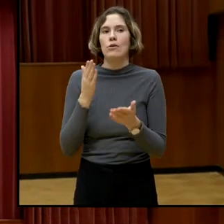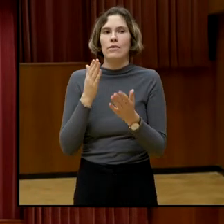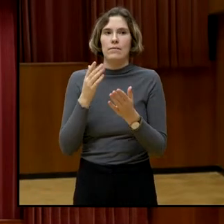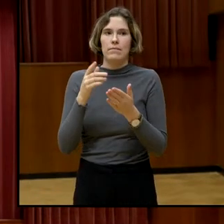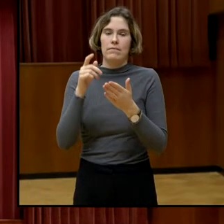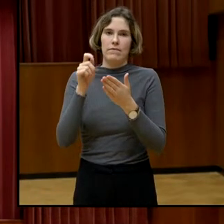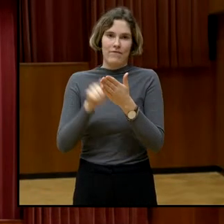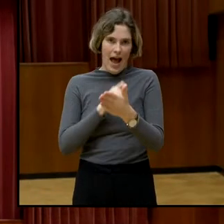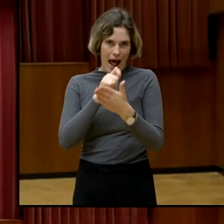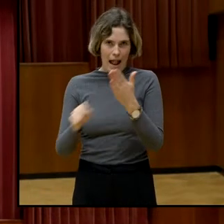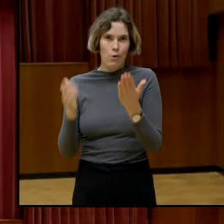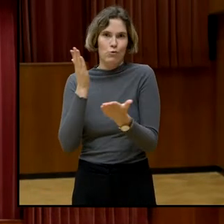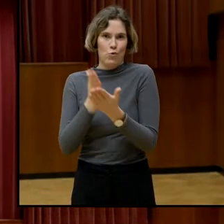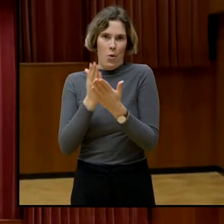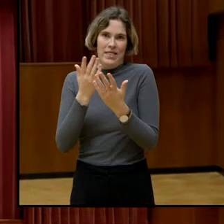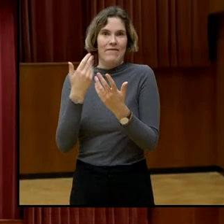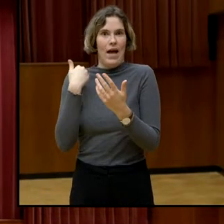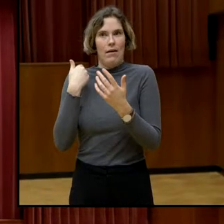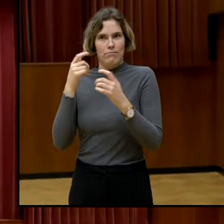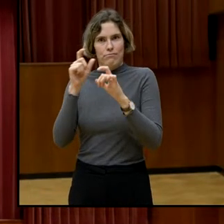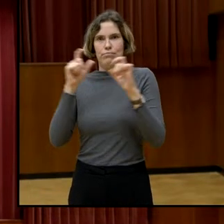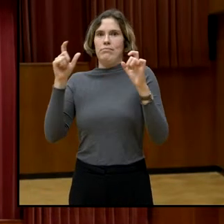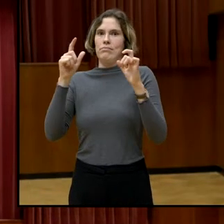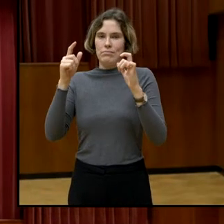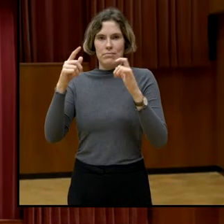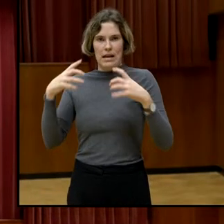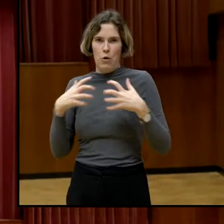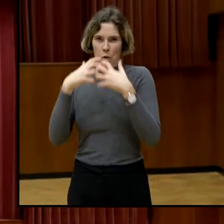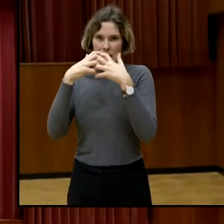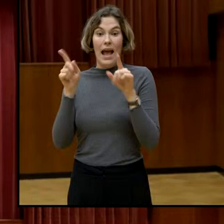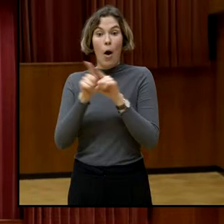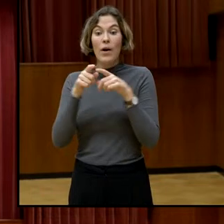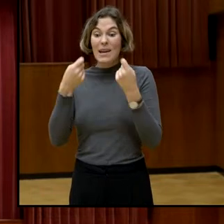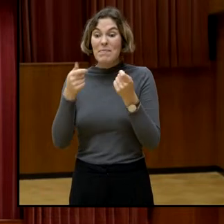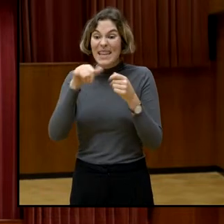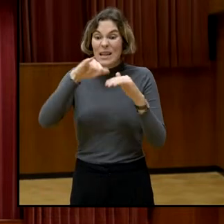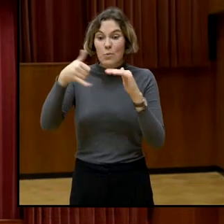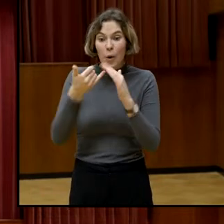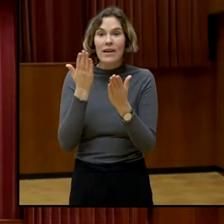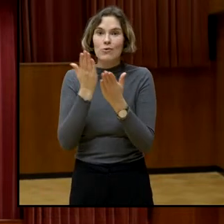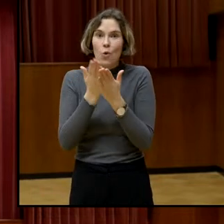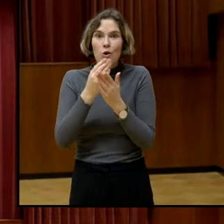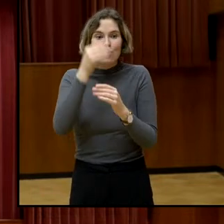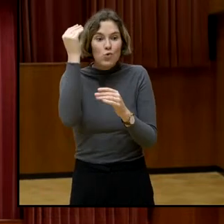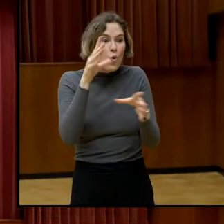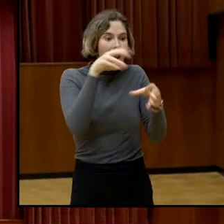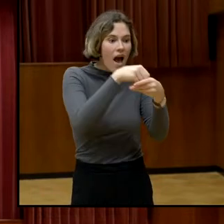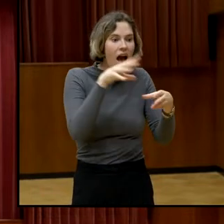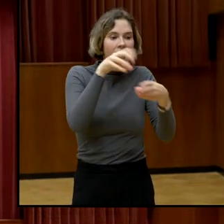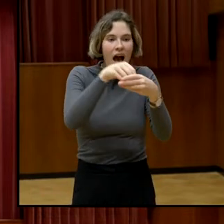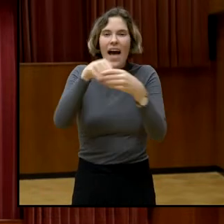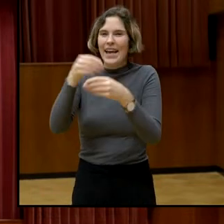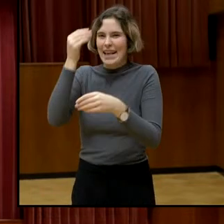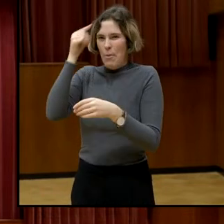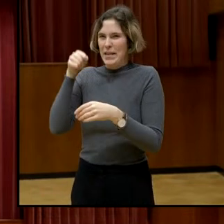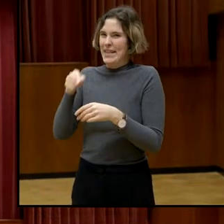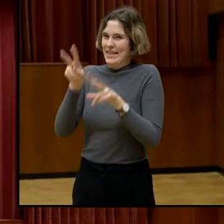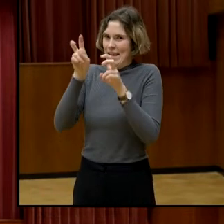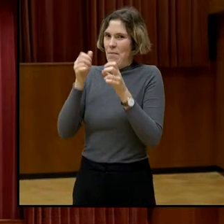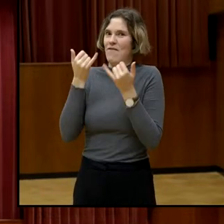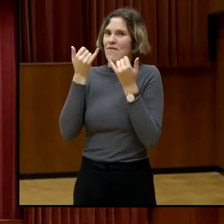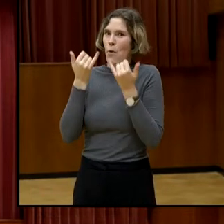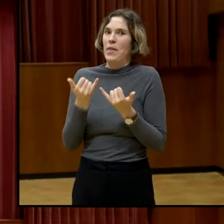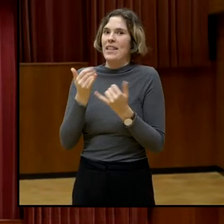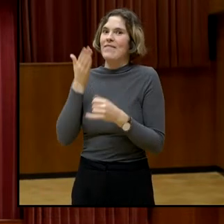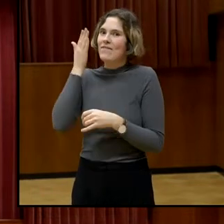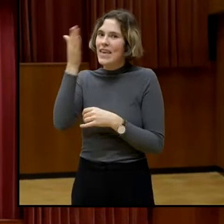Passegal Wahl in Schulen. Und ich bin mir sicher, dass wir heute noch recht viel über dieses Thema reden werden, aber dazu